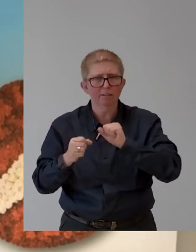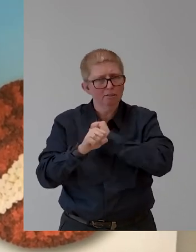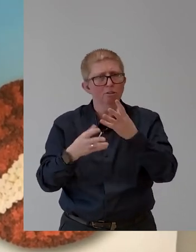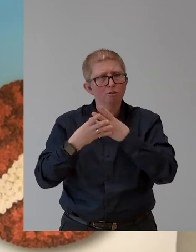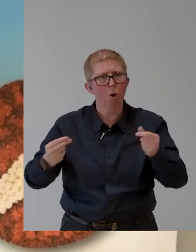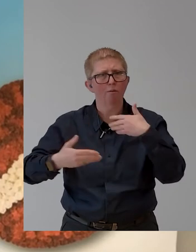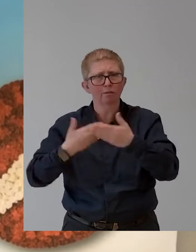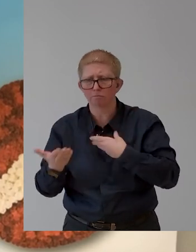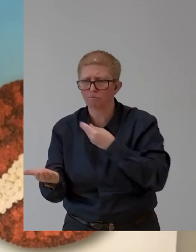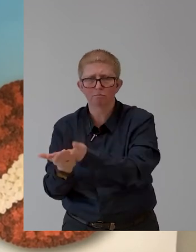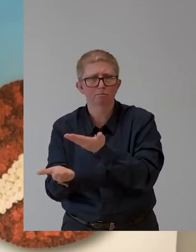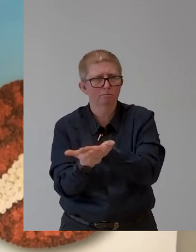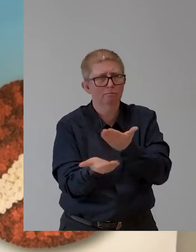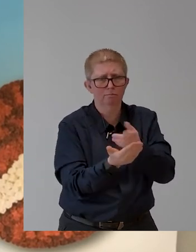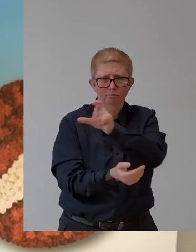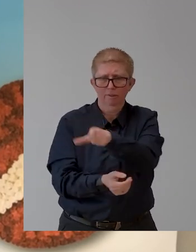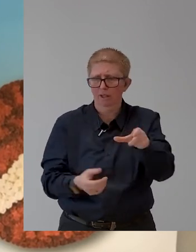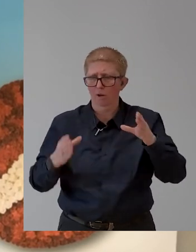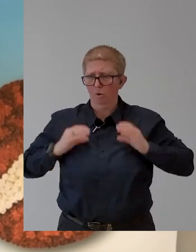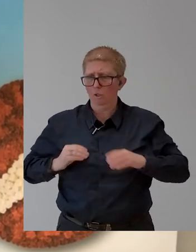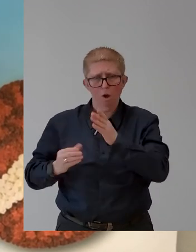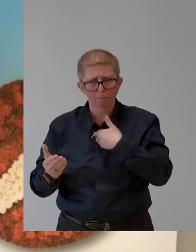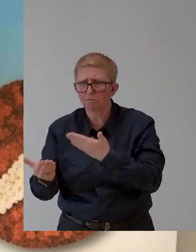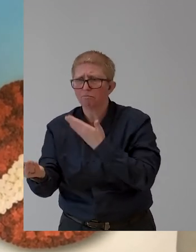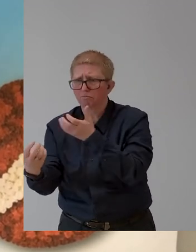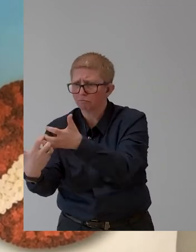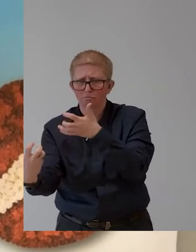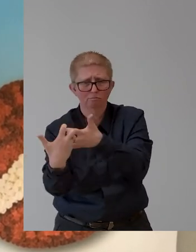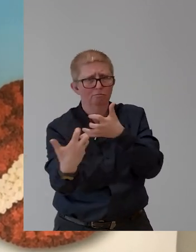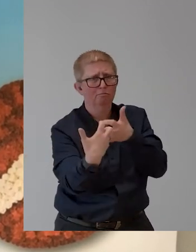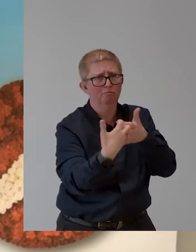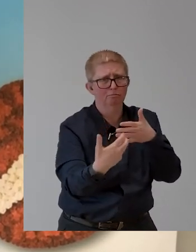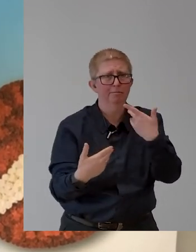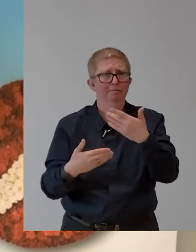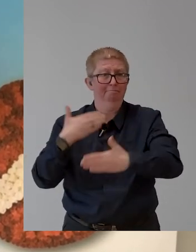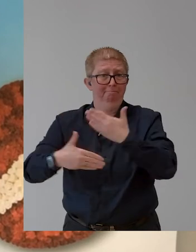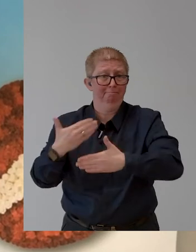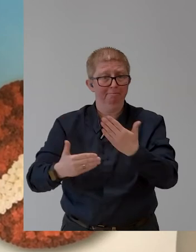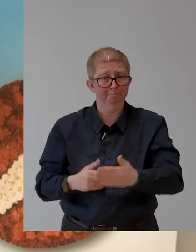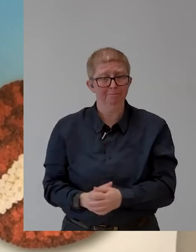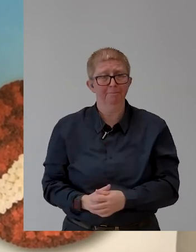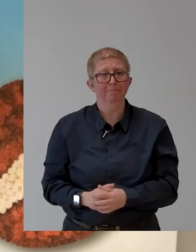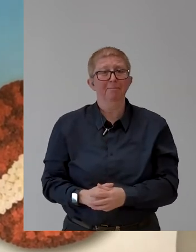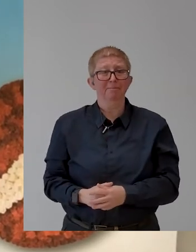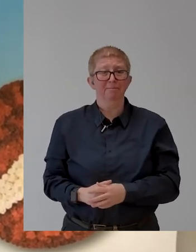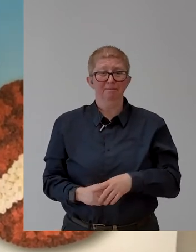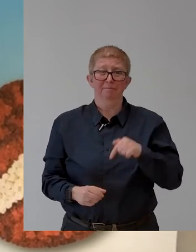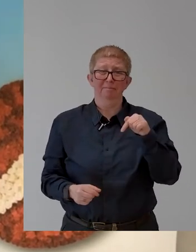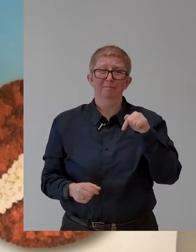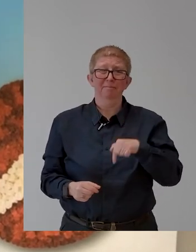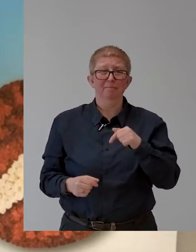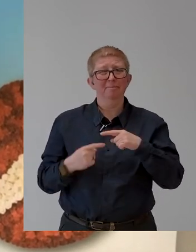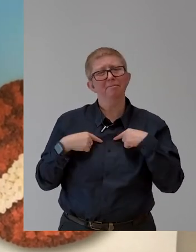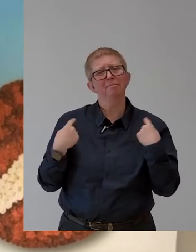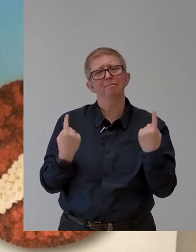pandemic. The significant improvement of our multi-channel